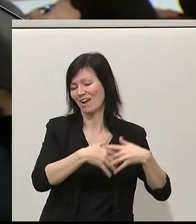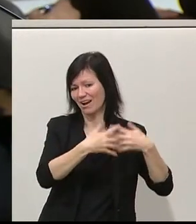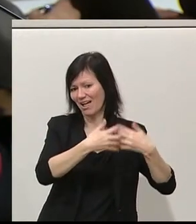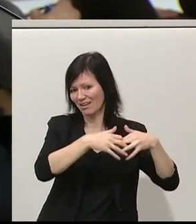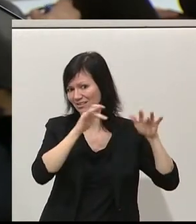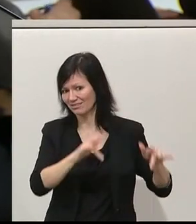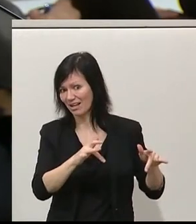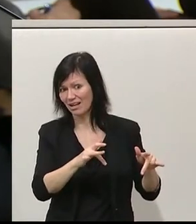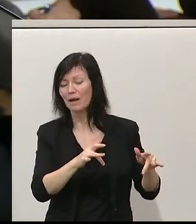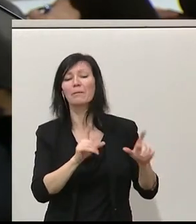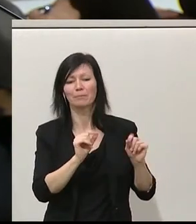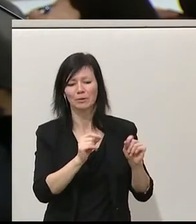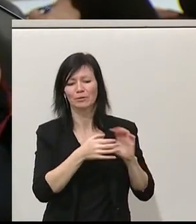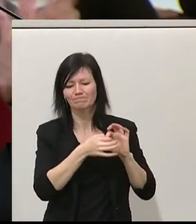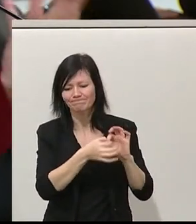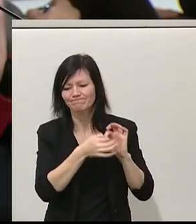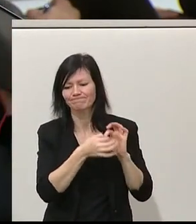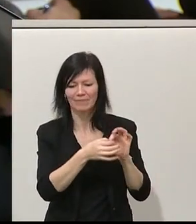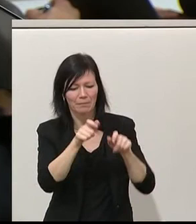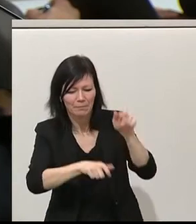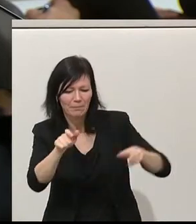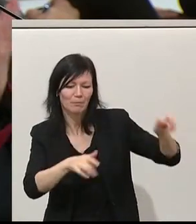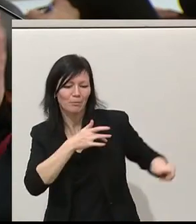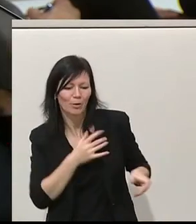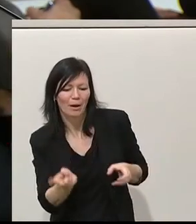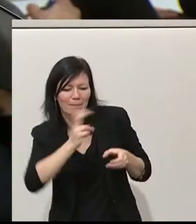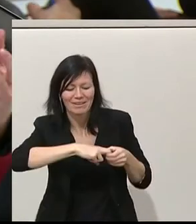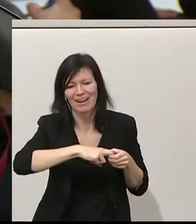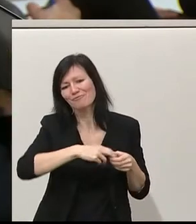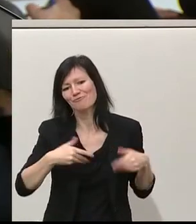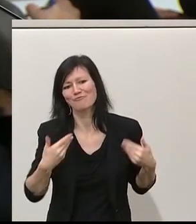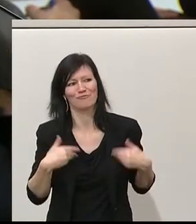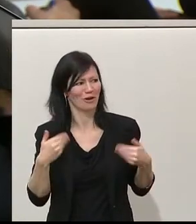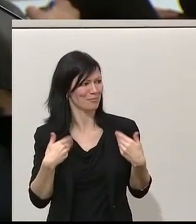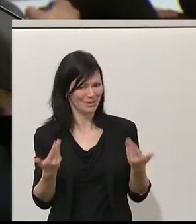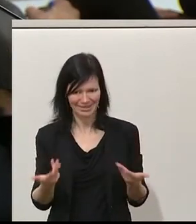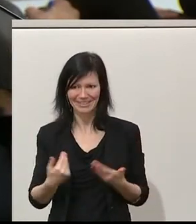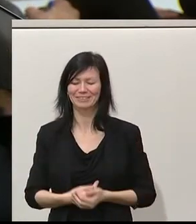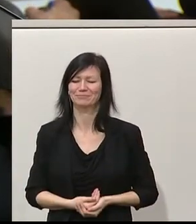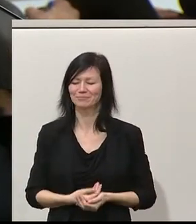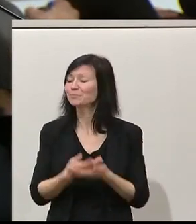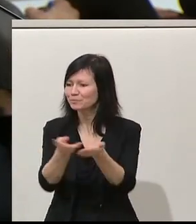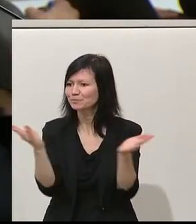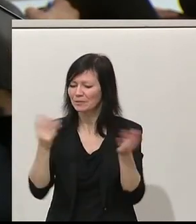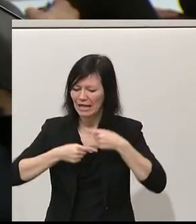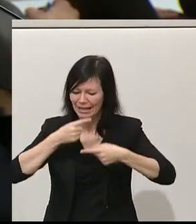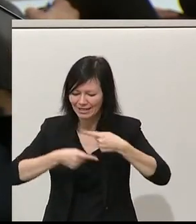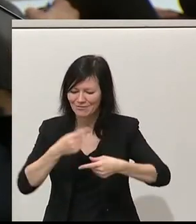Klimaschutz ganz nah zu den Menschen zu bringen. Und da freue ich mich auf die Zusammenarbeit auch mit Ihnen in dieser Entwicklung dieses